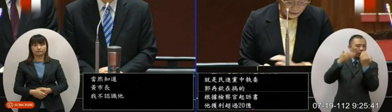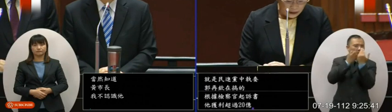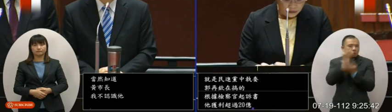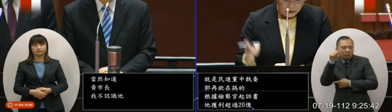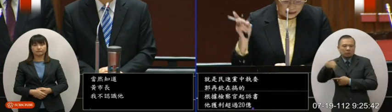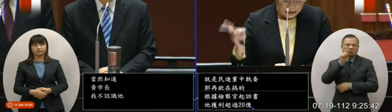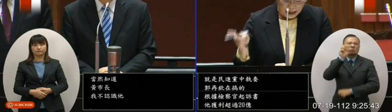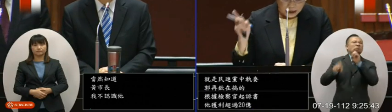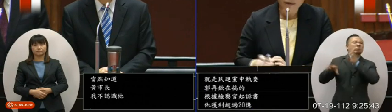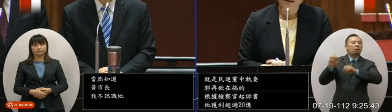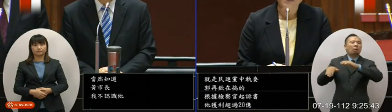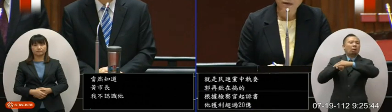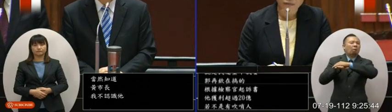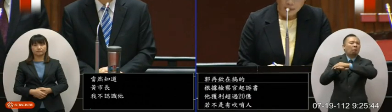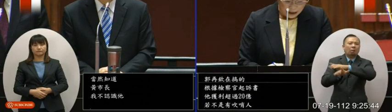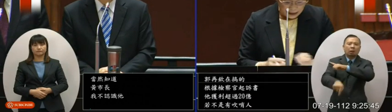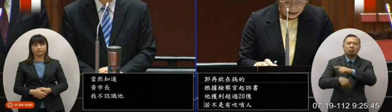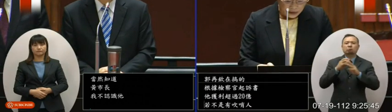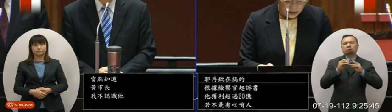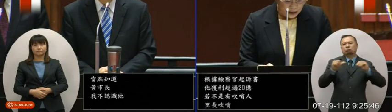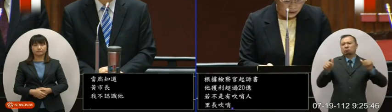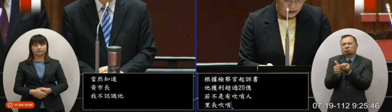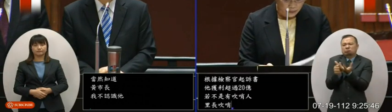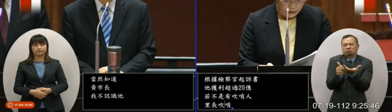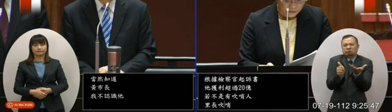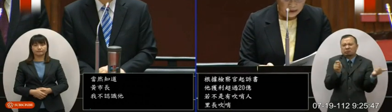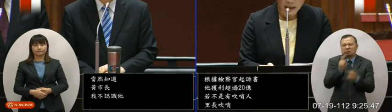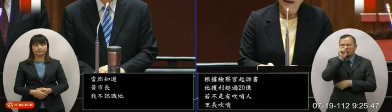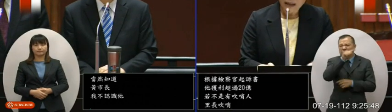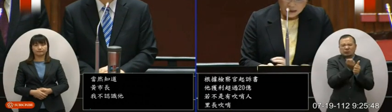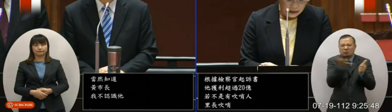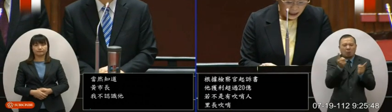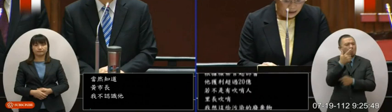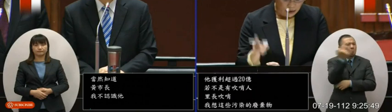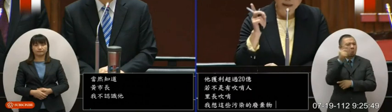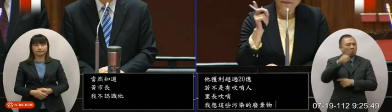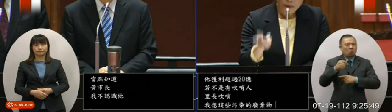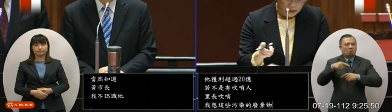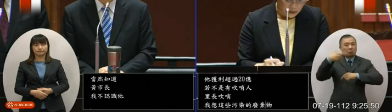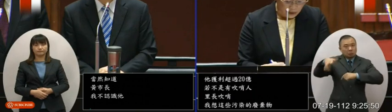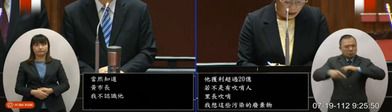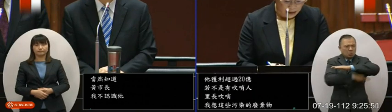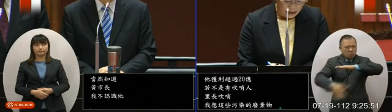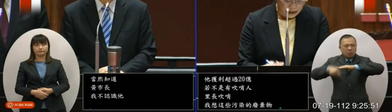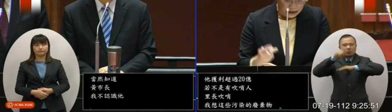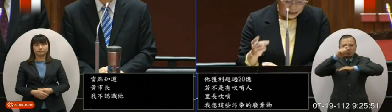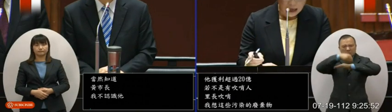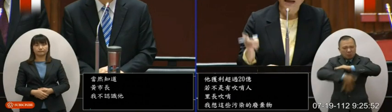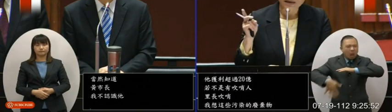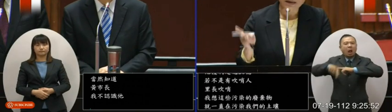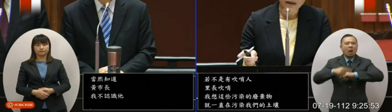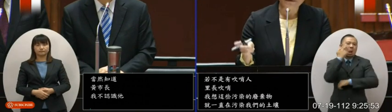这个废弃物就一直在污染我们的土壤跟地下水永远都不会发现但是但是我跟院长说当